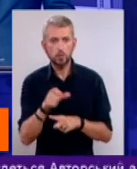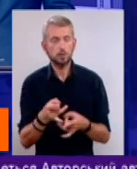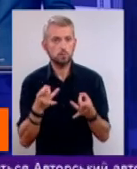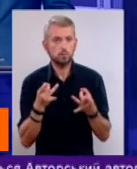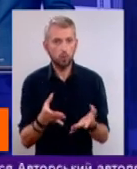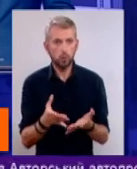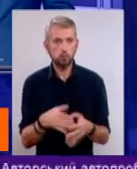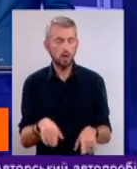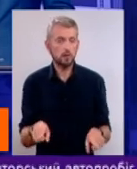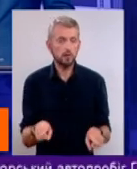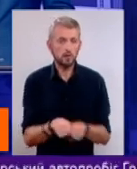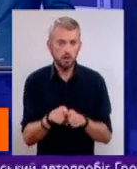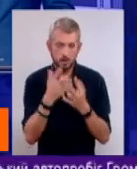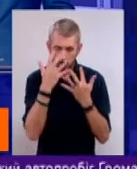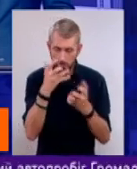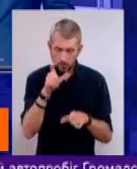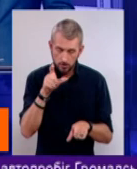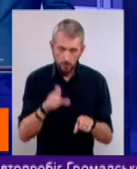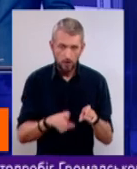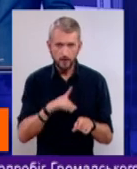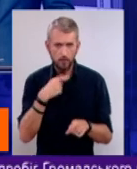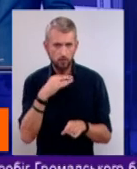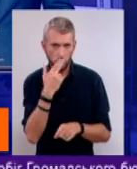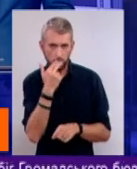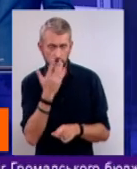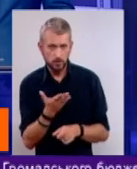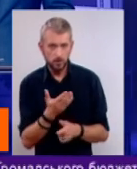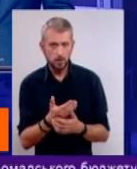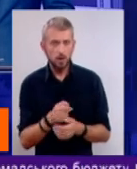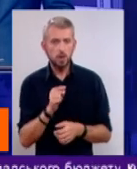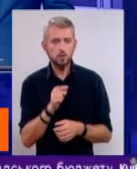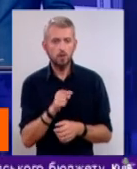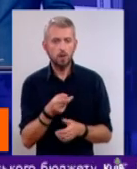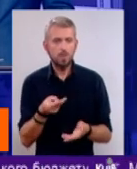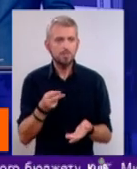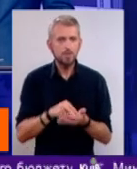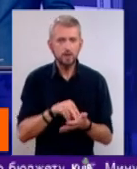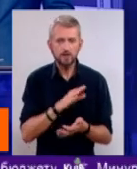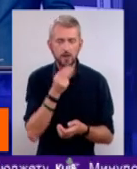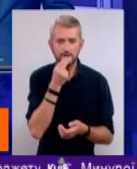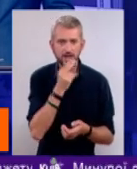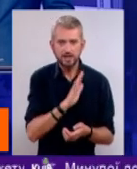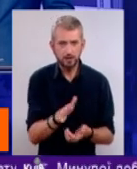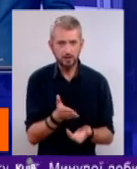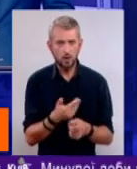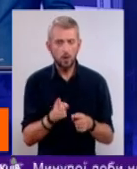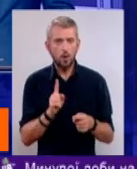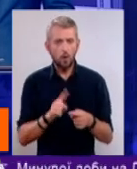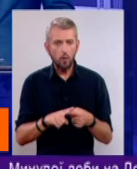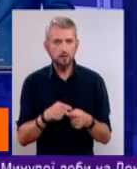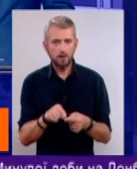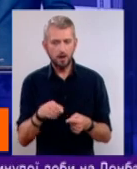настільки заглиблювалися, ну йде мова про підлітків, настільки, що не вставали і не їли. От оцей ефект